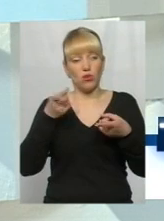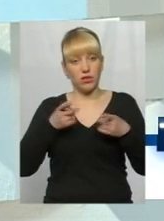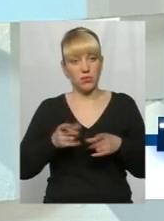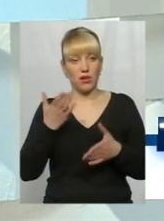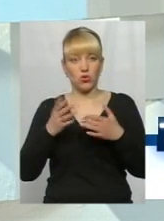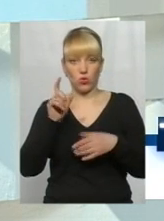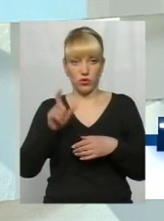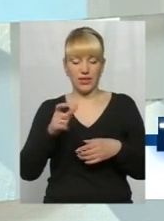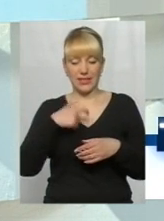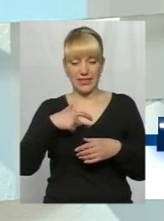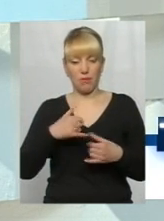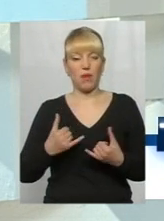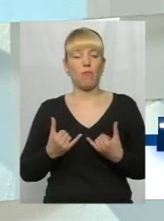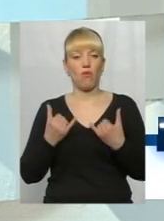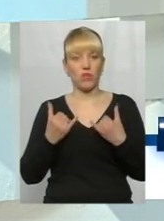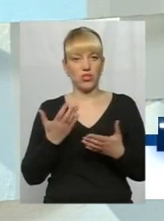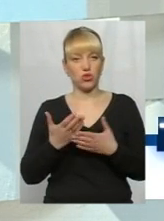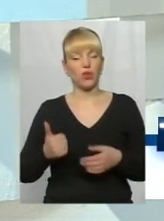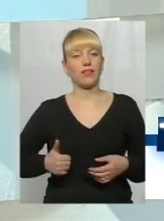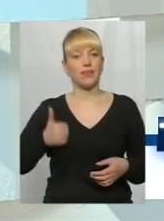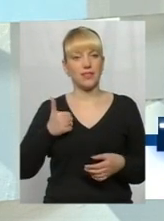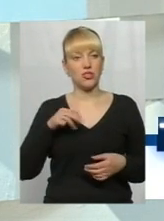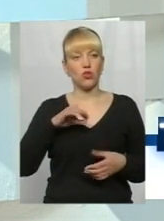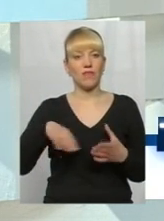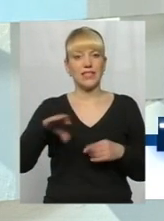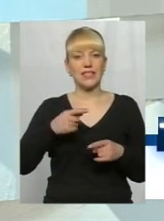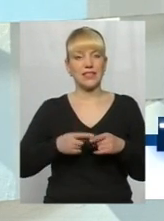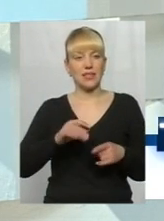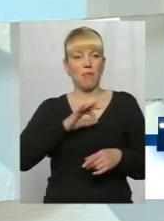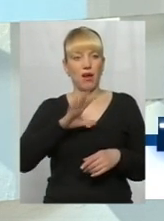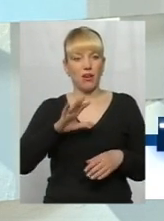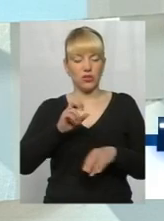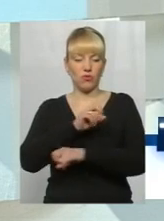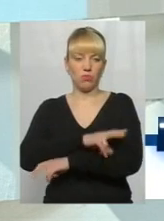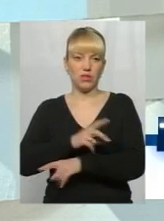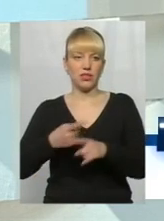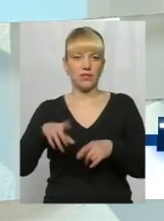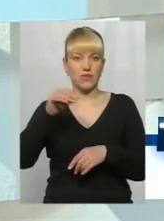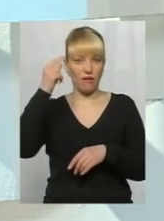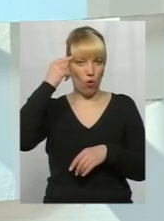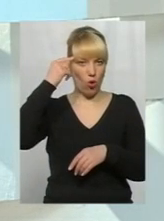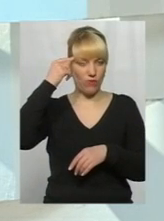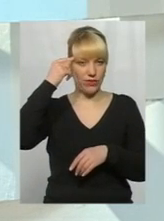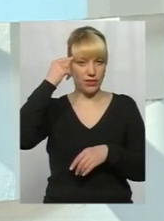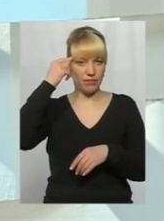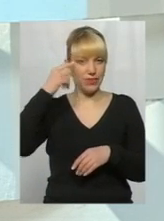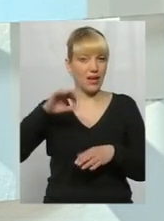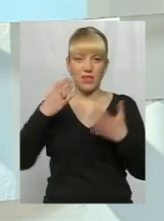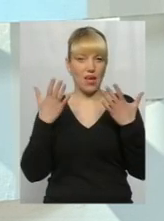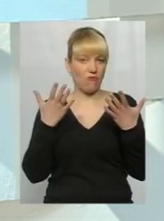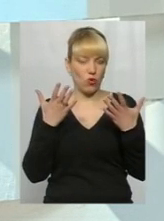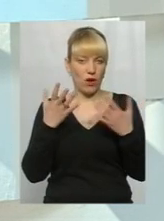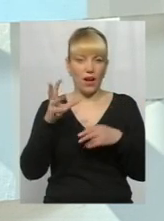людина себе поважає, якщо вона має гідність, то все це багатство, бідність і так далі, все це в голові. Усе це не в руках,